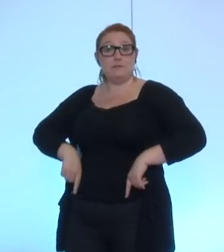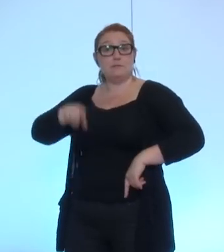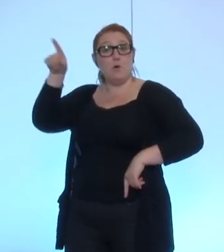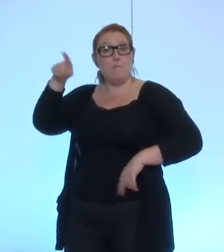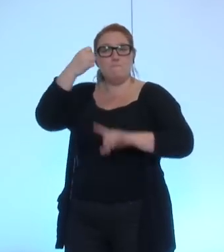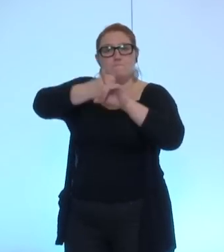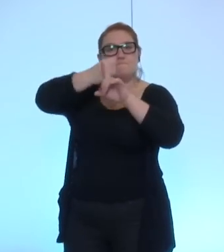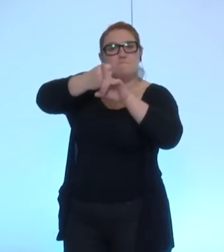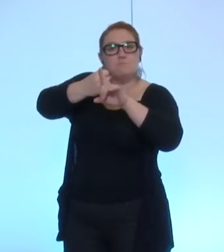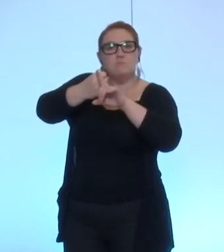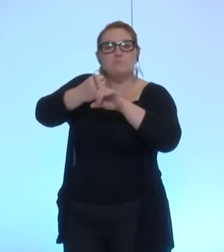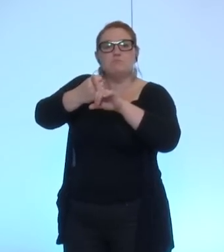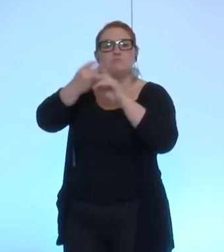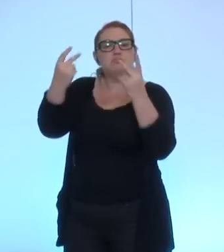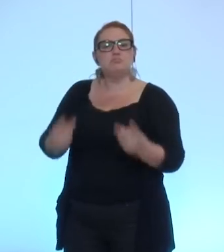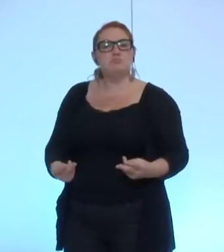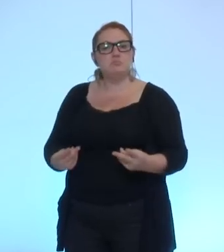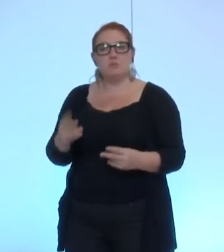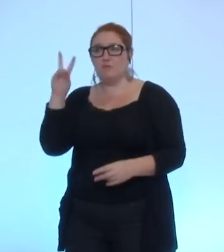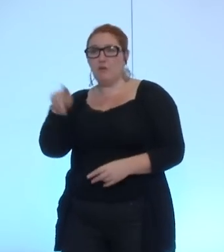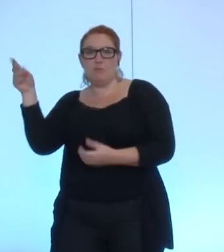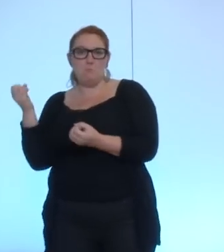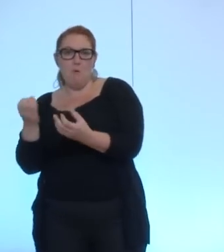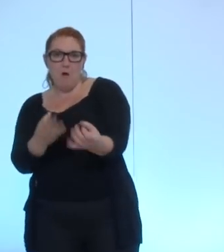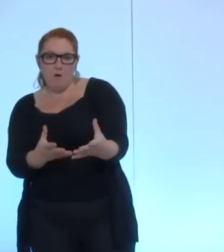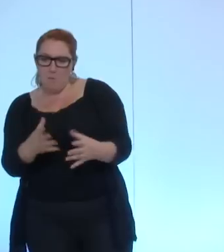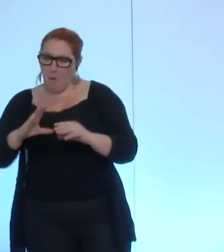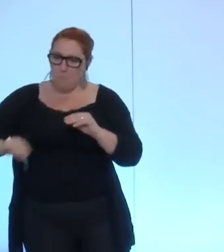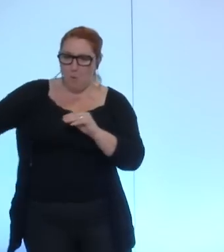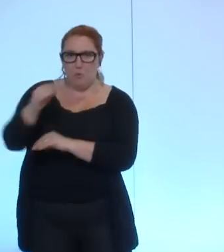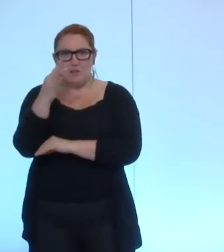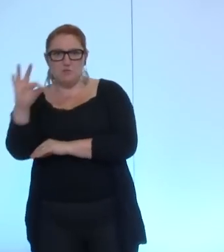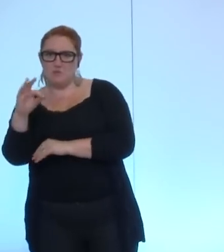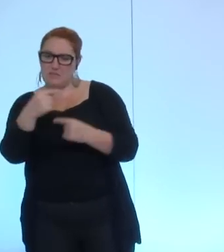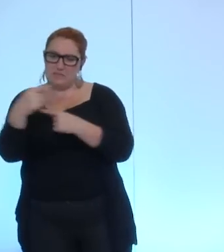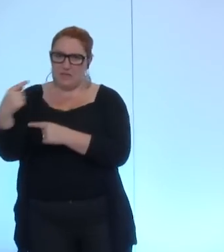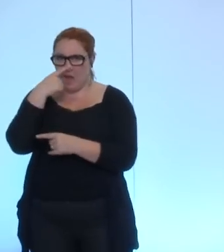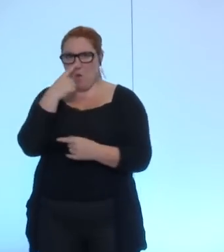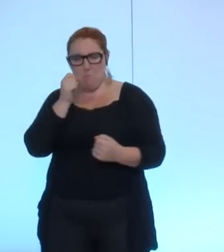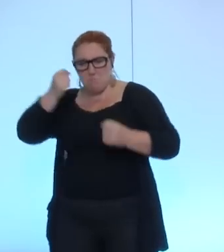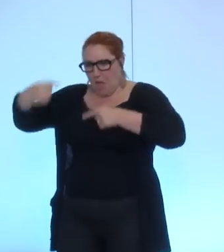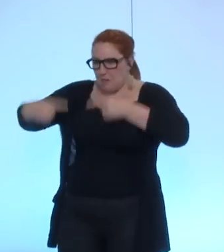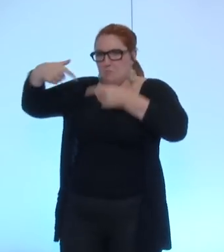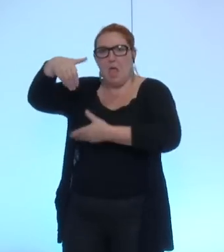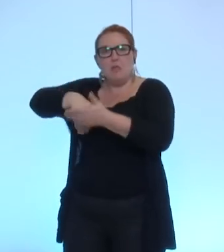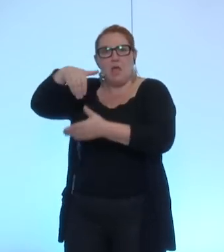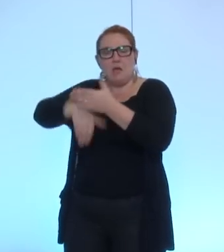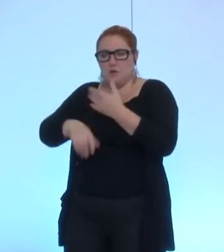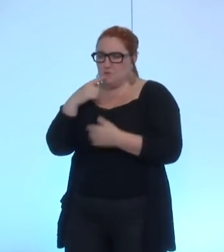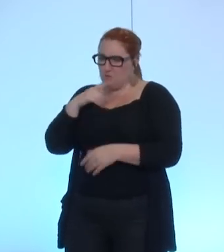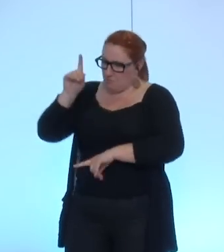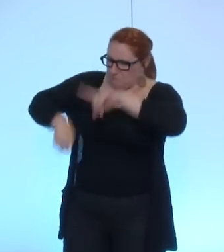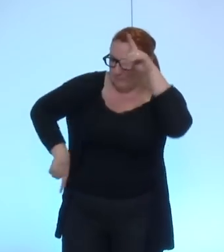'apaiser ils attisent les braises en considérant une partie de la population française comme un ennemi intérieur allant jusqu'à refuser le droit à